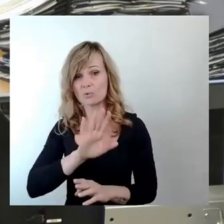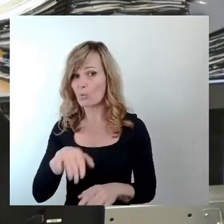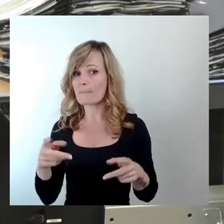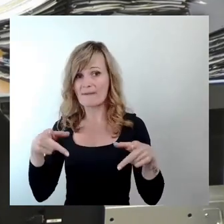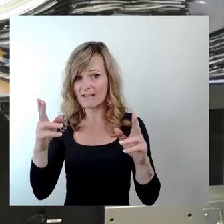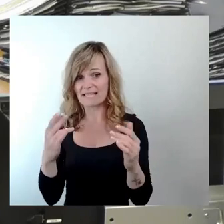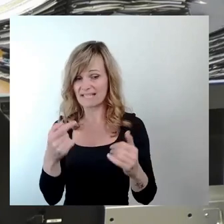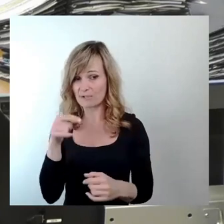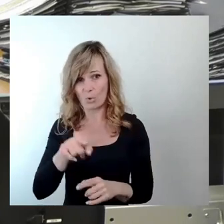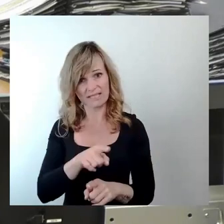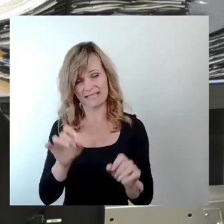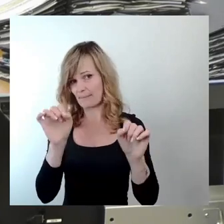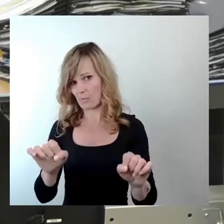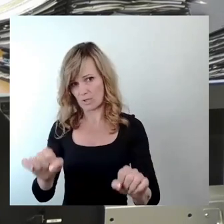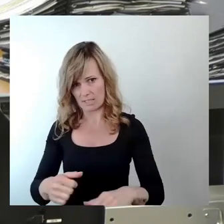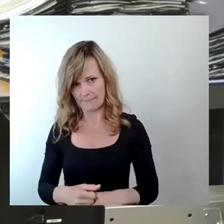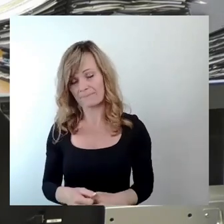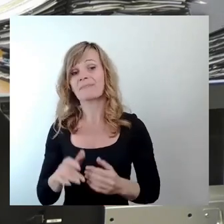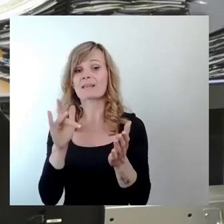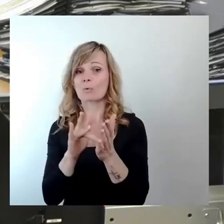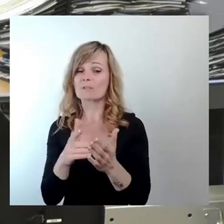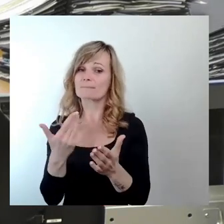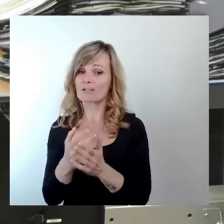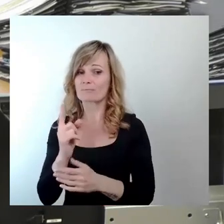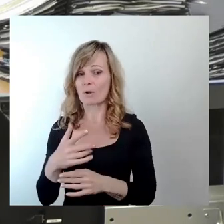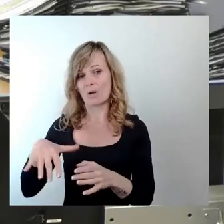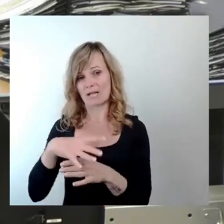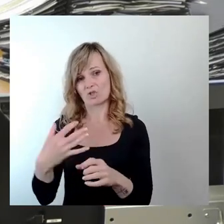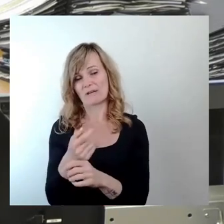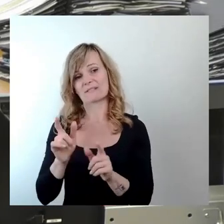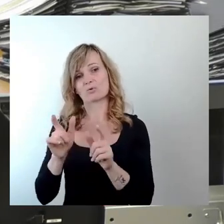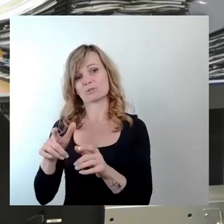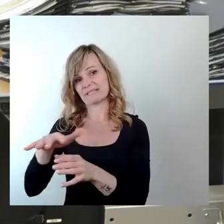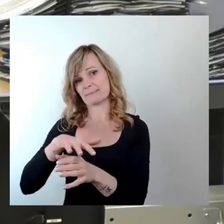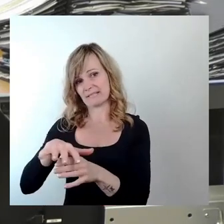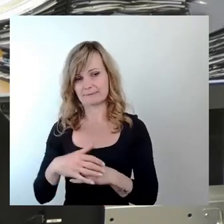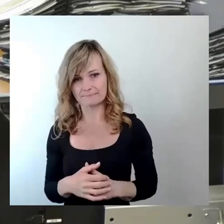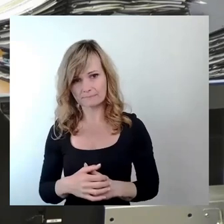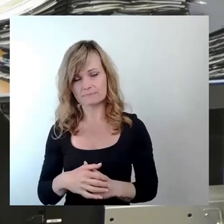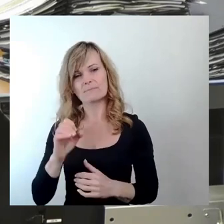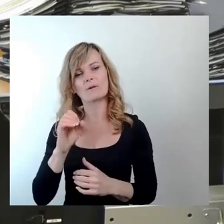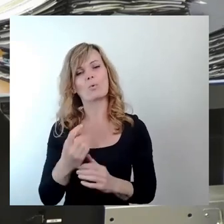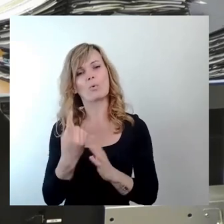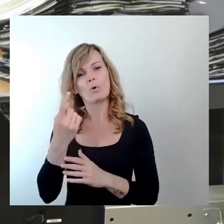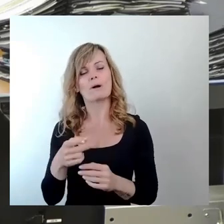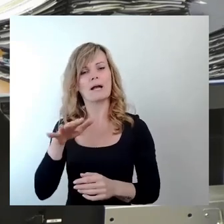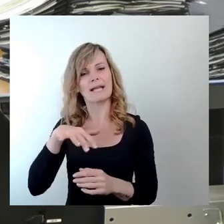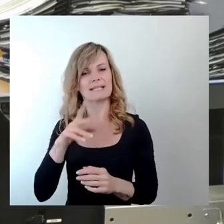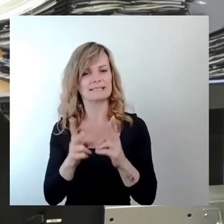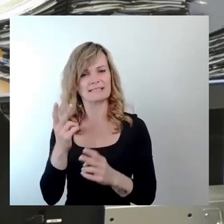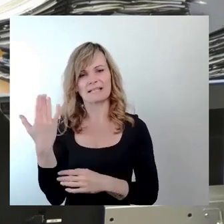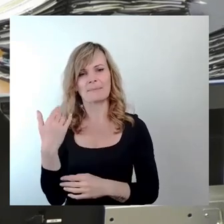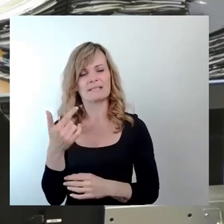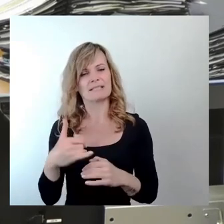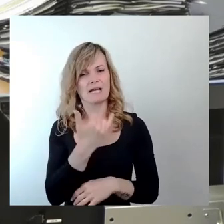Und Grund dafür ist nicht nur das Landschaftsschutzgebiet. Das ist spätestens nach dem Urteil des OVG aus dem Jahr 2022 klar, was auf der Grund war, dass